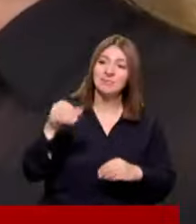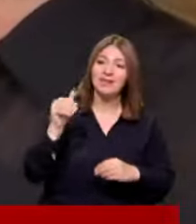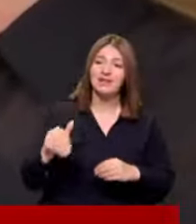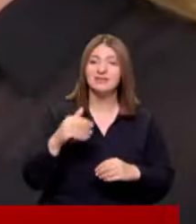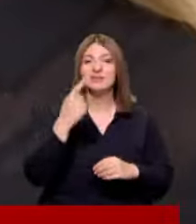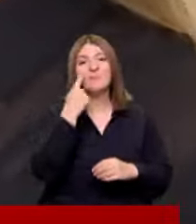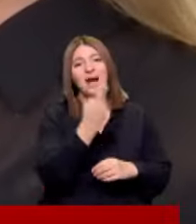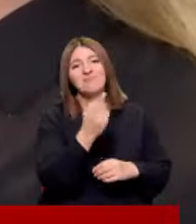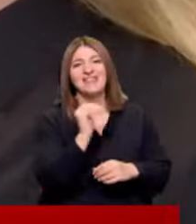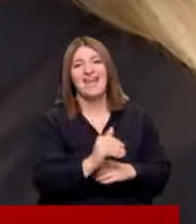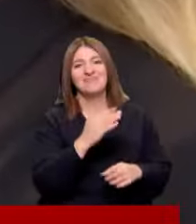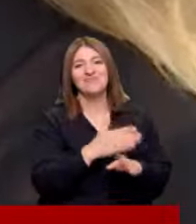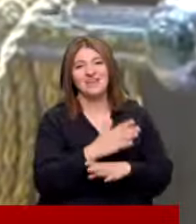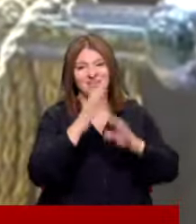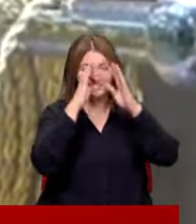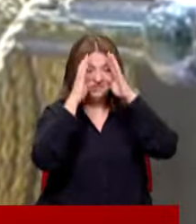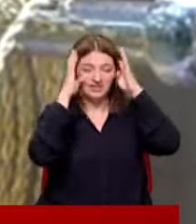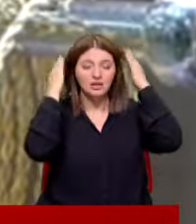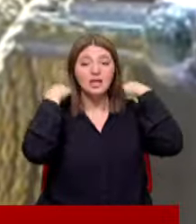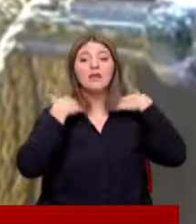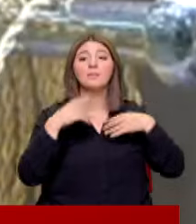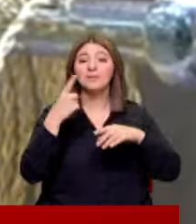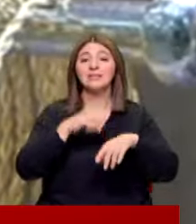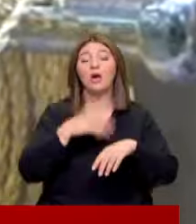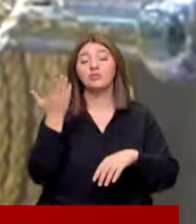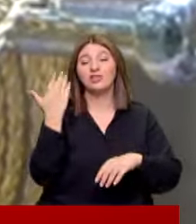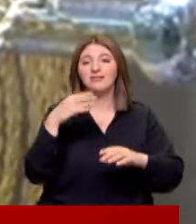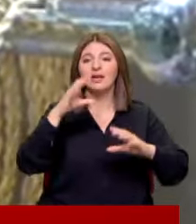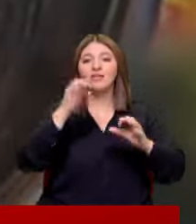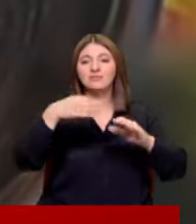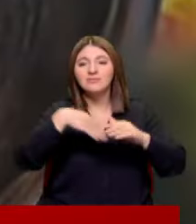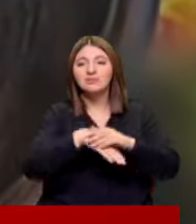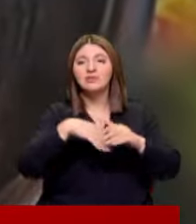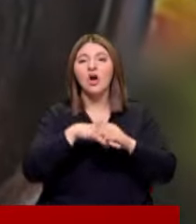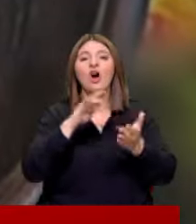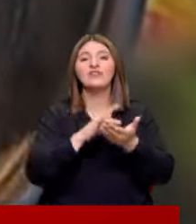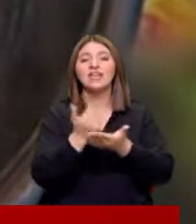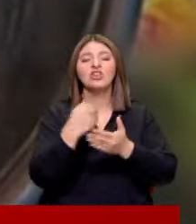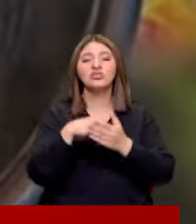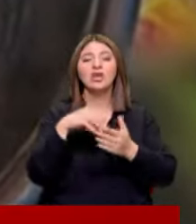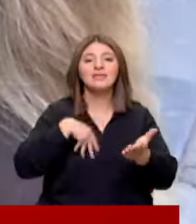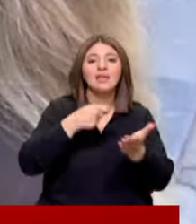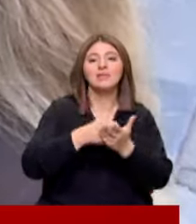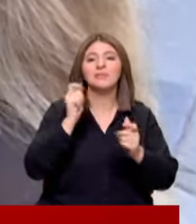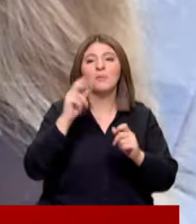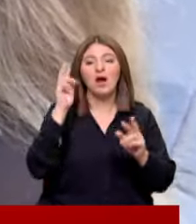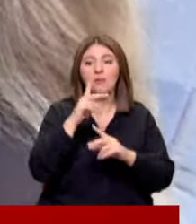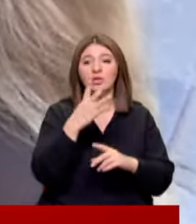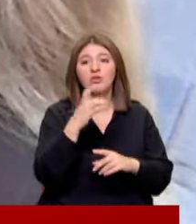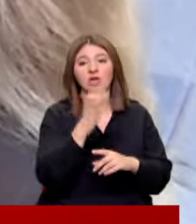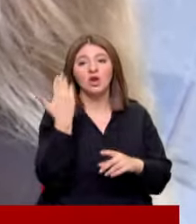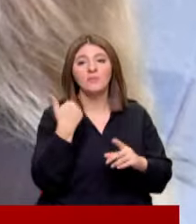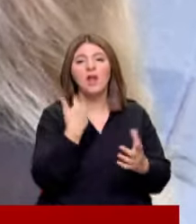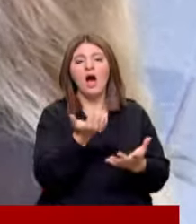mı geldiniz? Bakmaya geldik daha doğrusu Bir zamanlar kenara altın koyabilen orta gelirli için yatırım hayal artık Bundan bir 4 ay